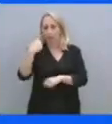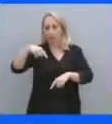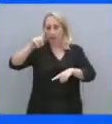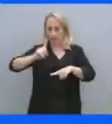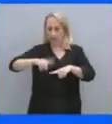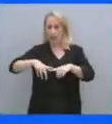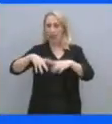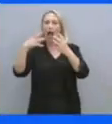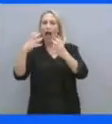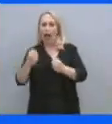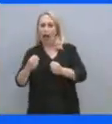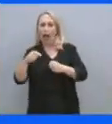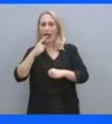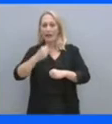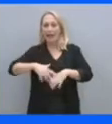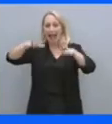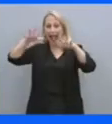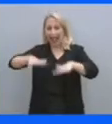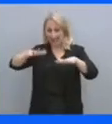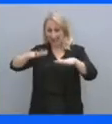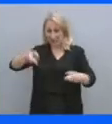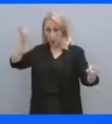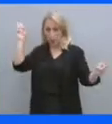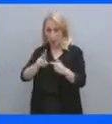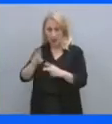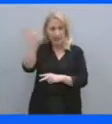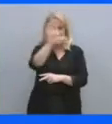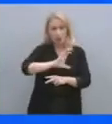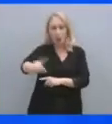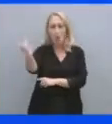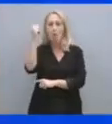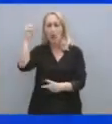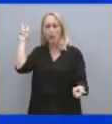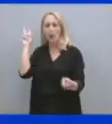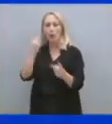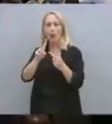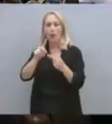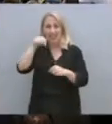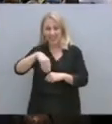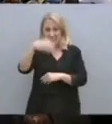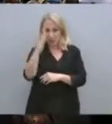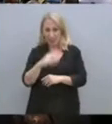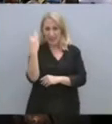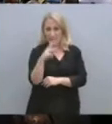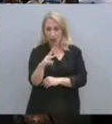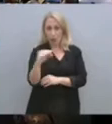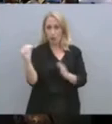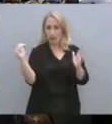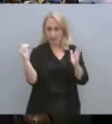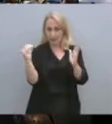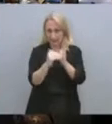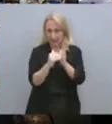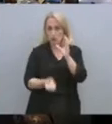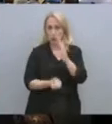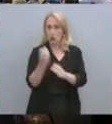μεγαλύτερη μείωση ανεργίας στην Ευρώπη. Δημιούργησε μέσα στην κρίση 300.000 νέες